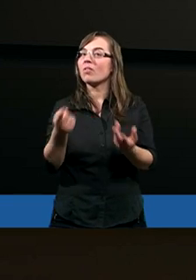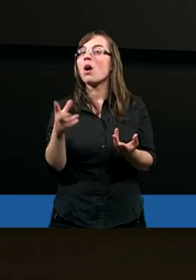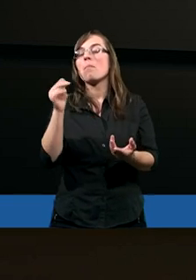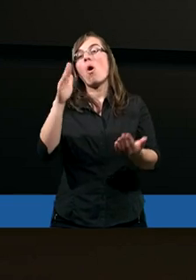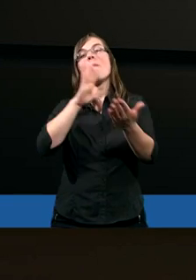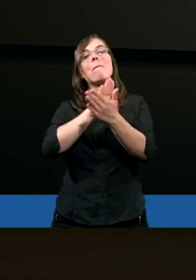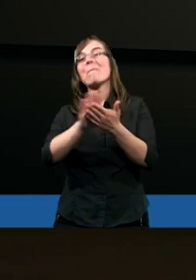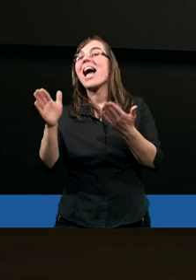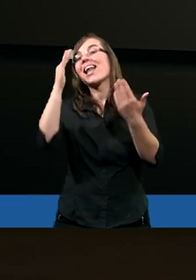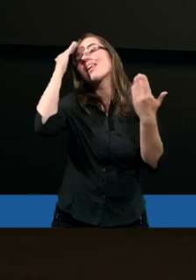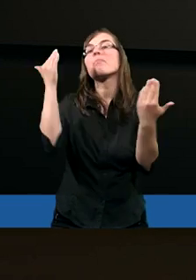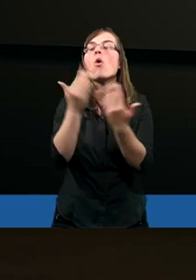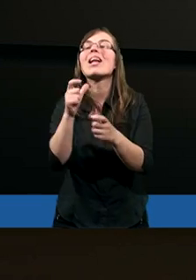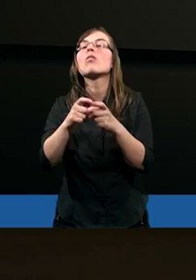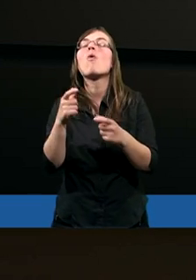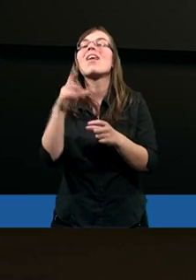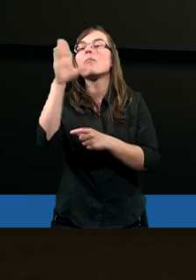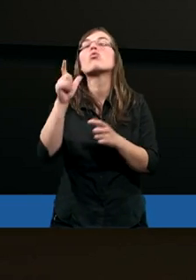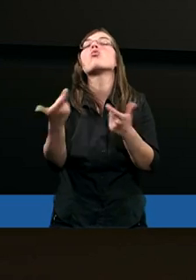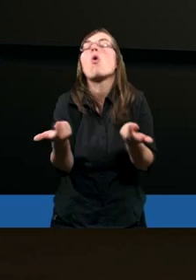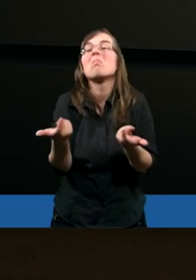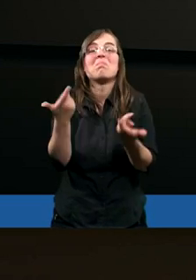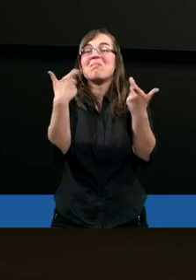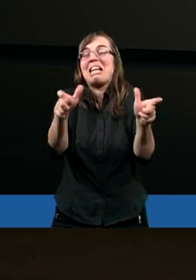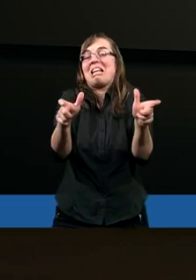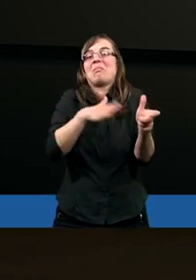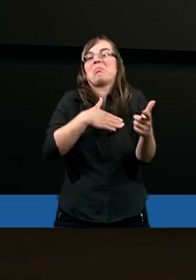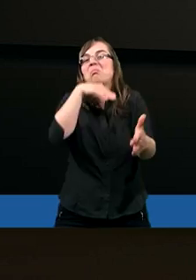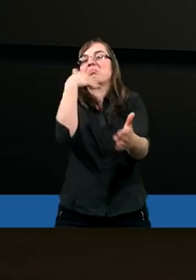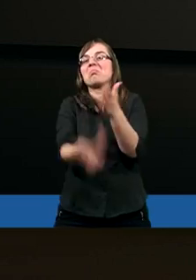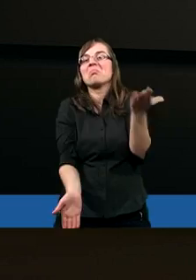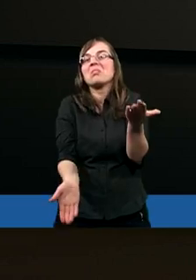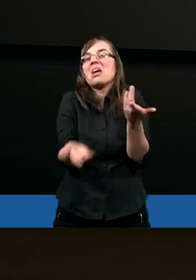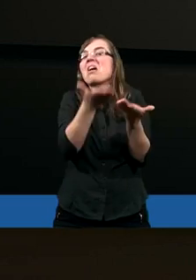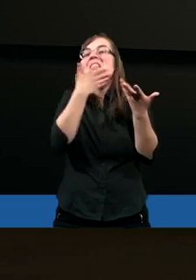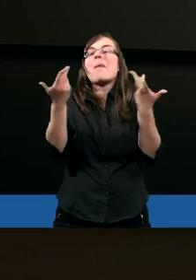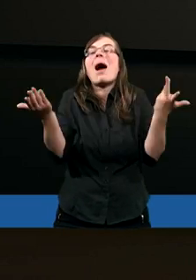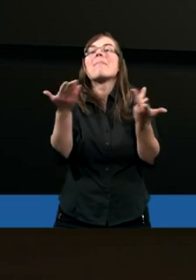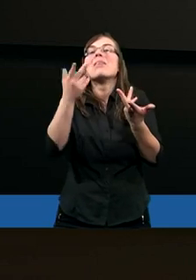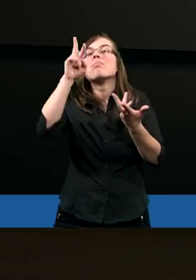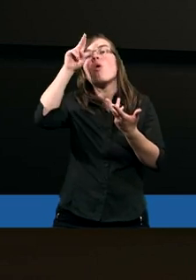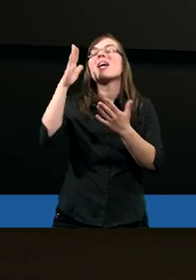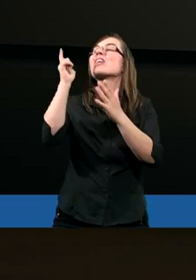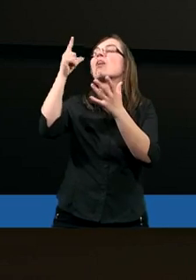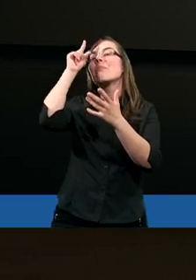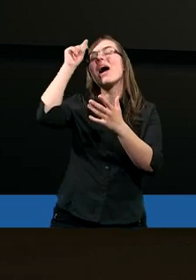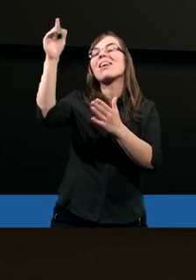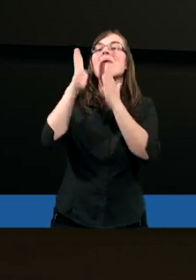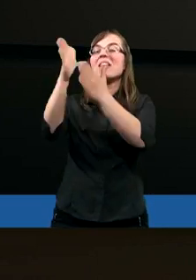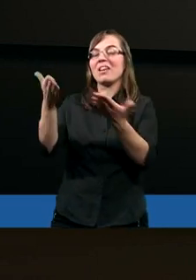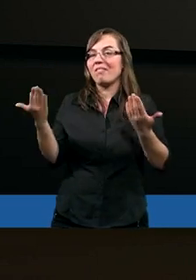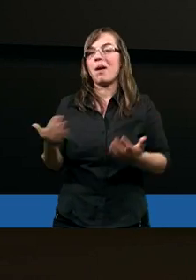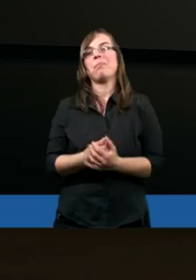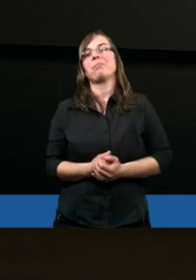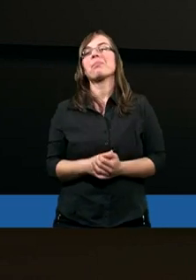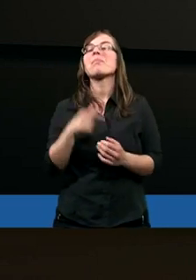bez poznania Słowa Bożego, bez poznania Boga nie jesteśmy w stanie wzrastać. Ta lista nie